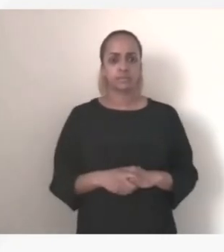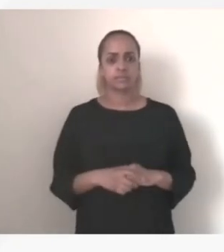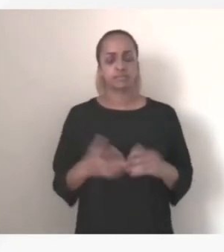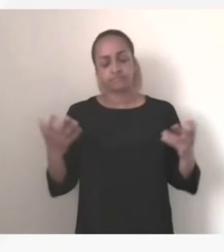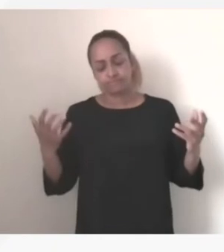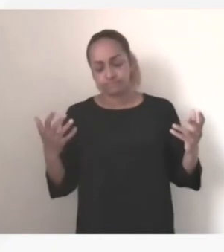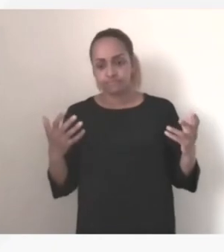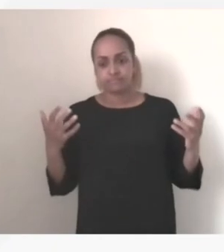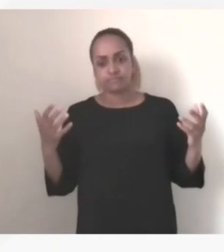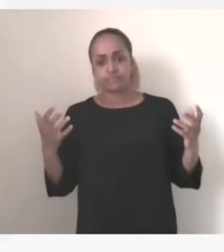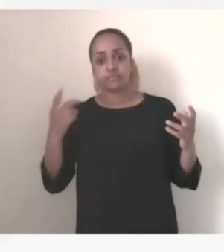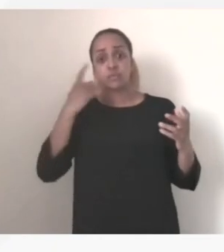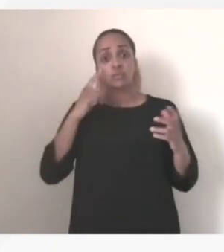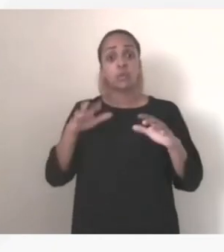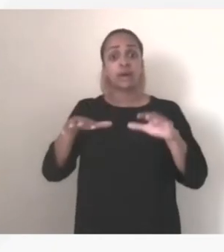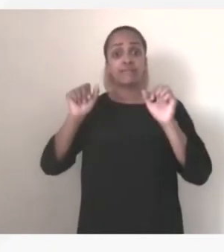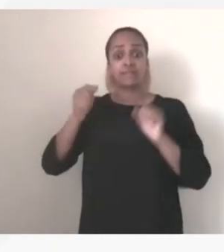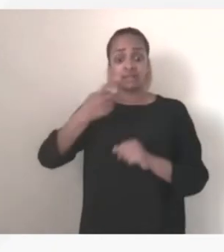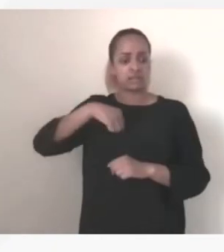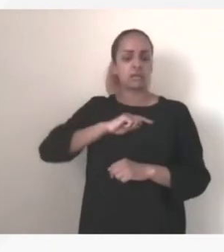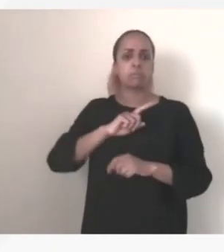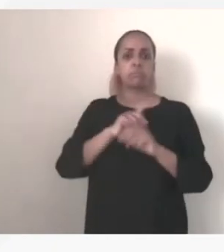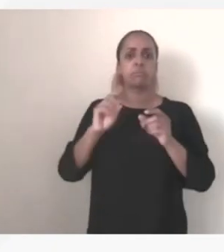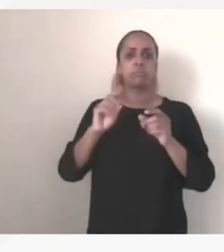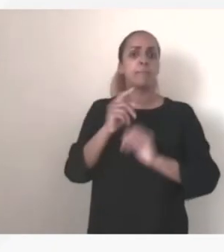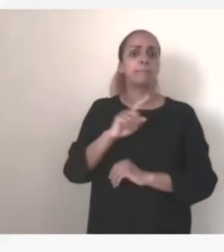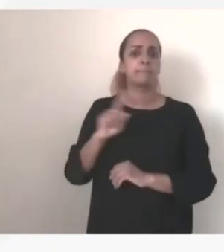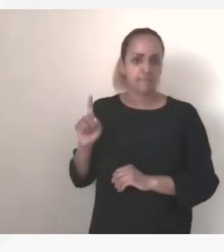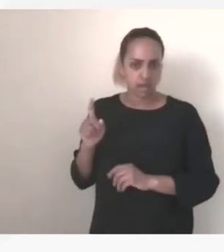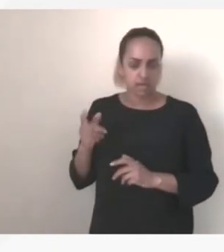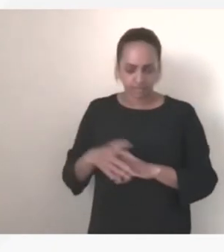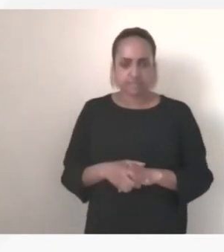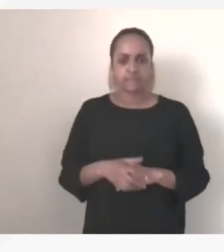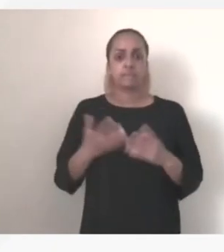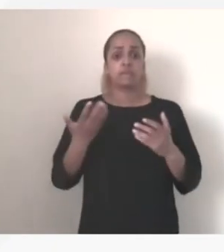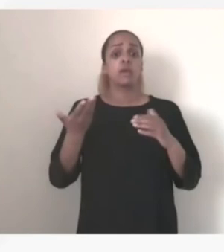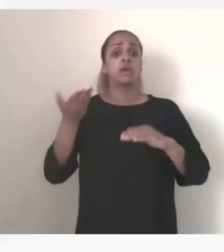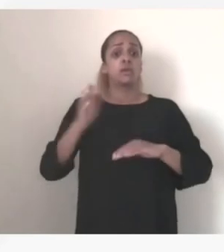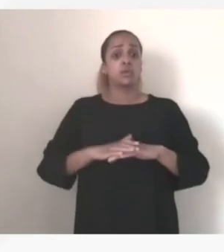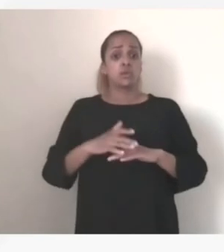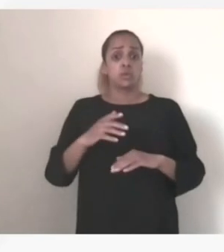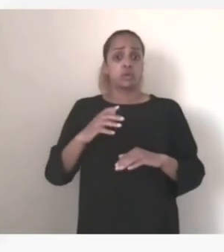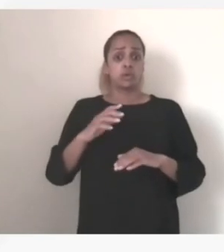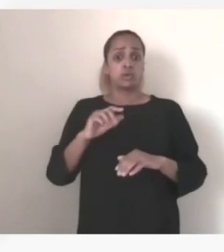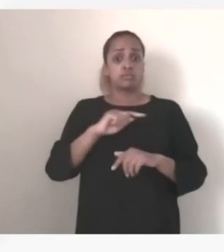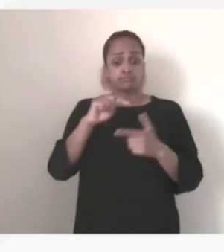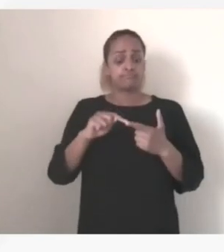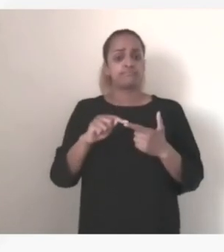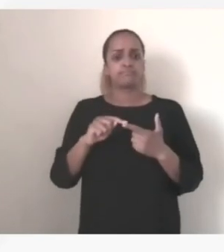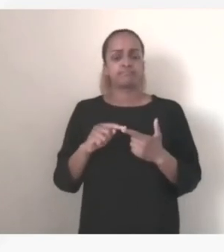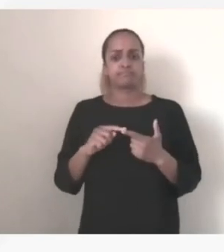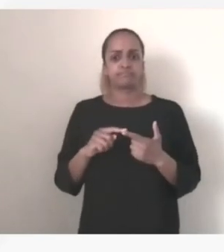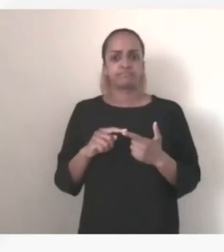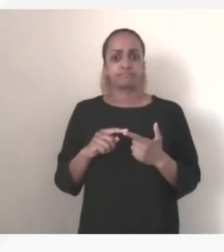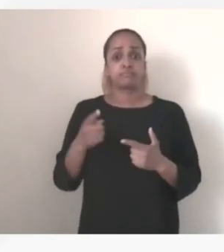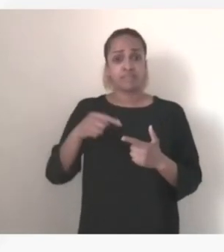on n pas de problème maintenant la directive NIS2 et c'est la raison pour laquelle on a beaucoup parlé aussi entre nous elle va encore